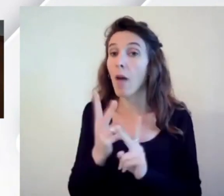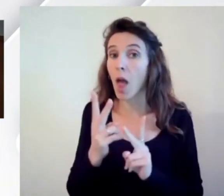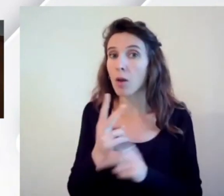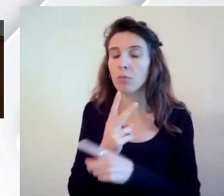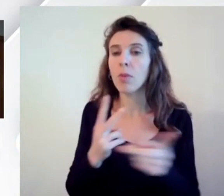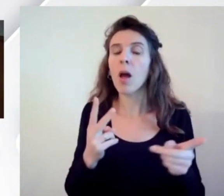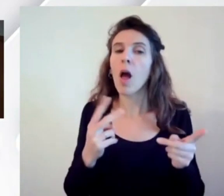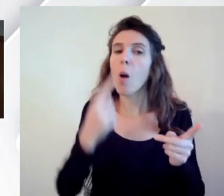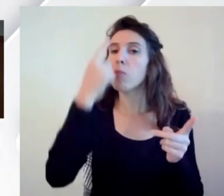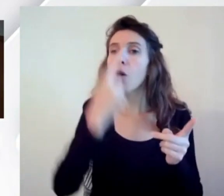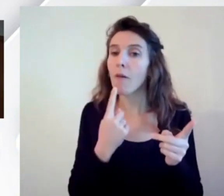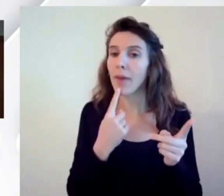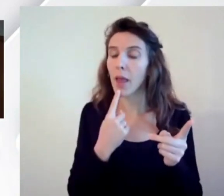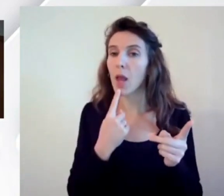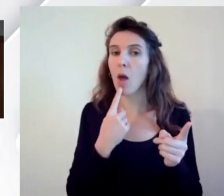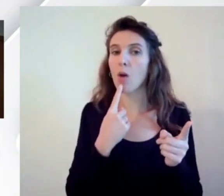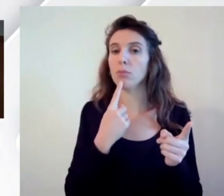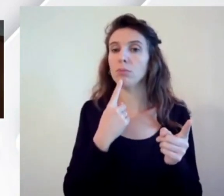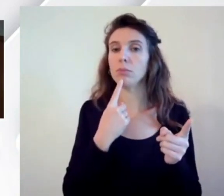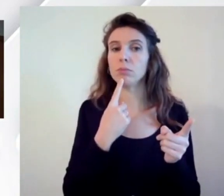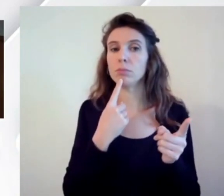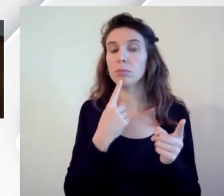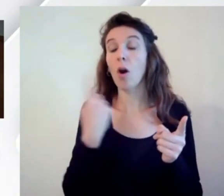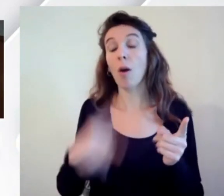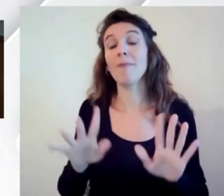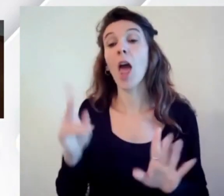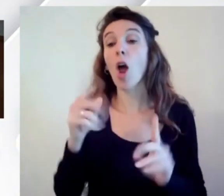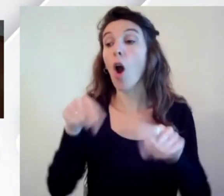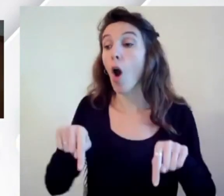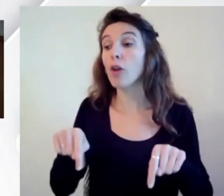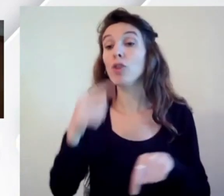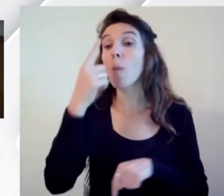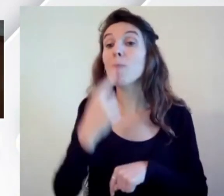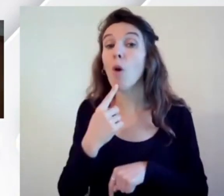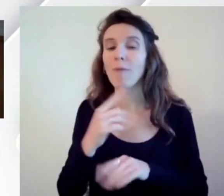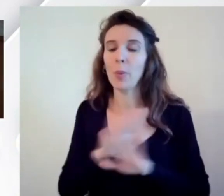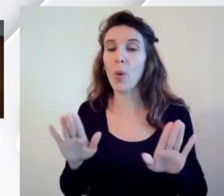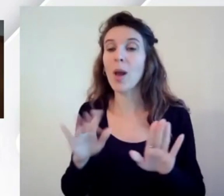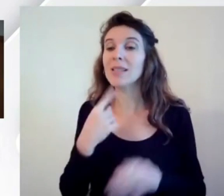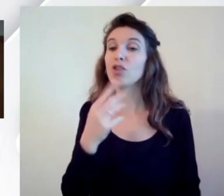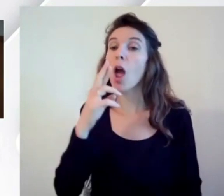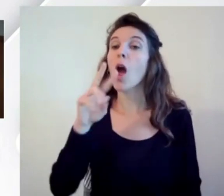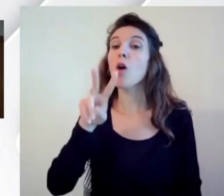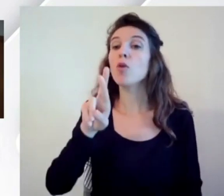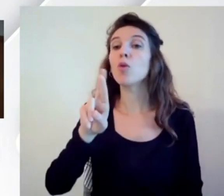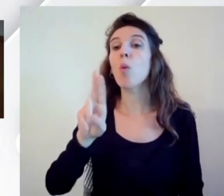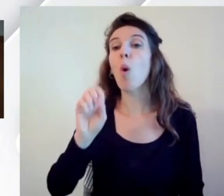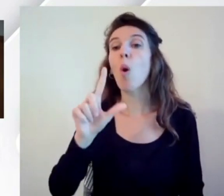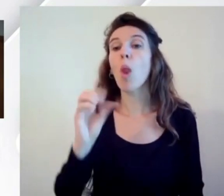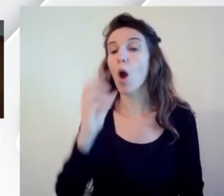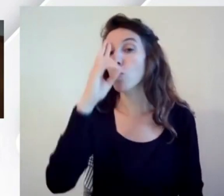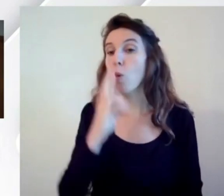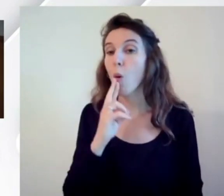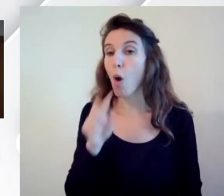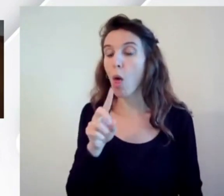profilo del il ruolo anzi adesso si dice ruolo di competenza professionale che è